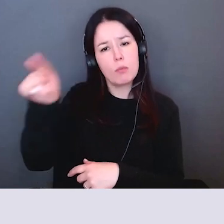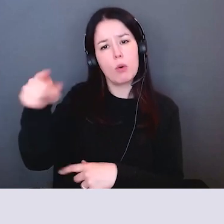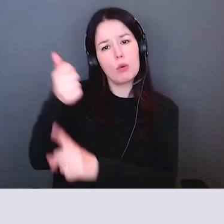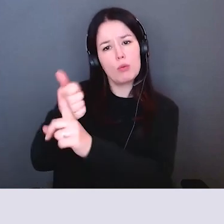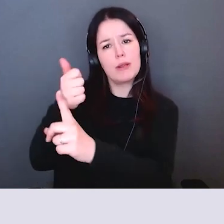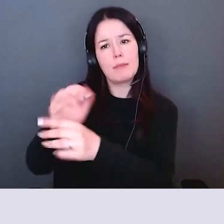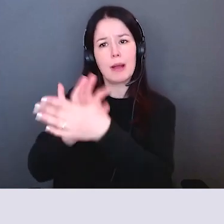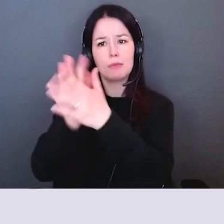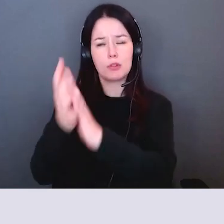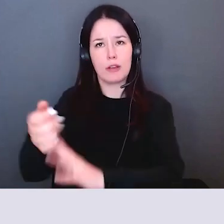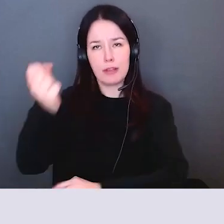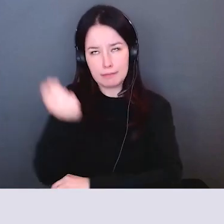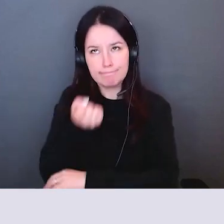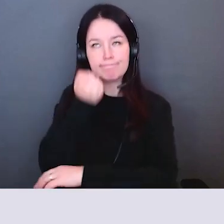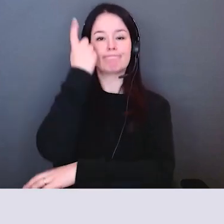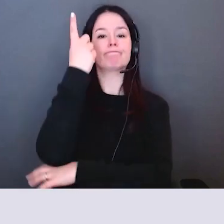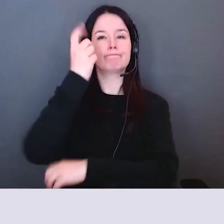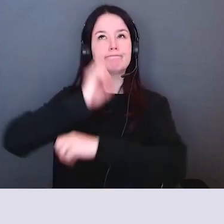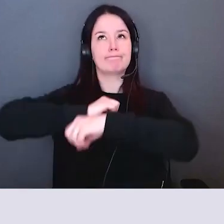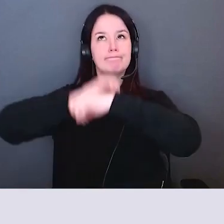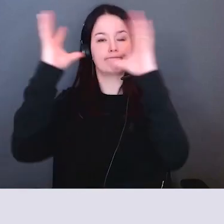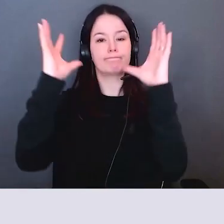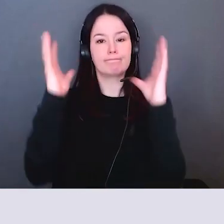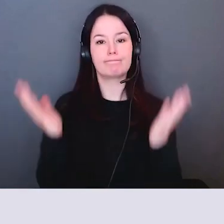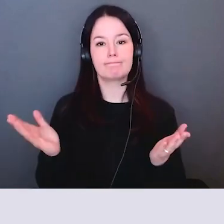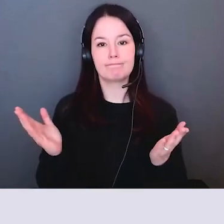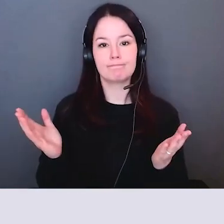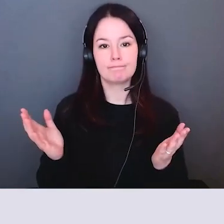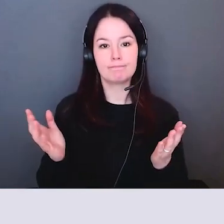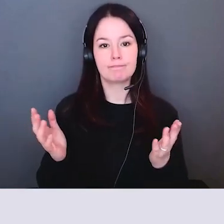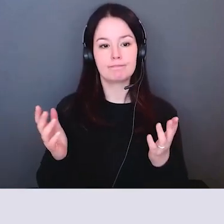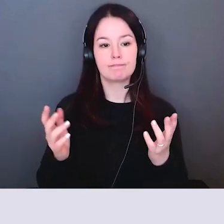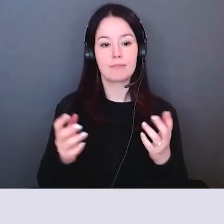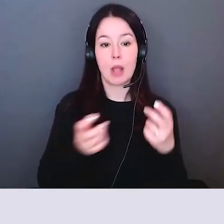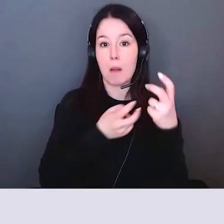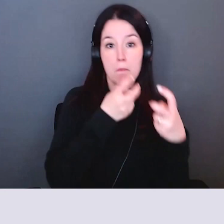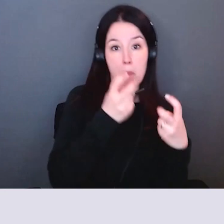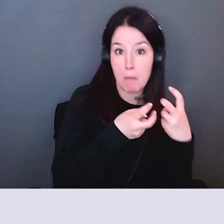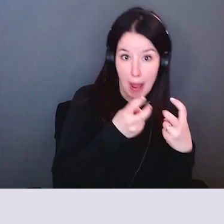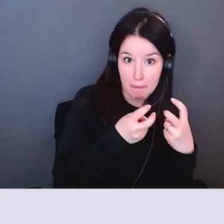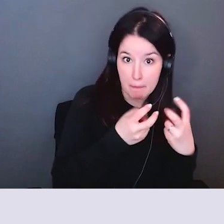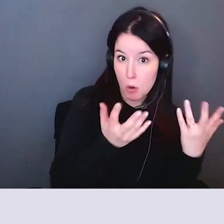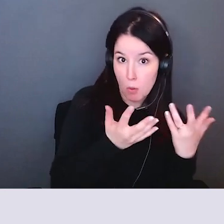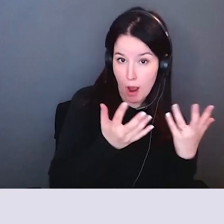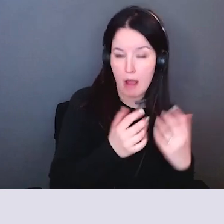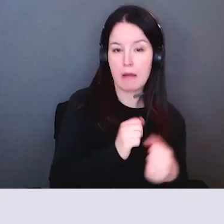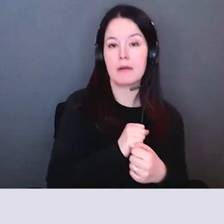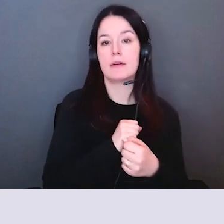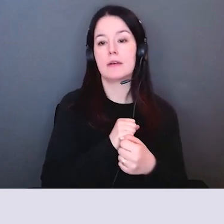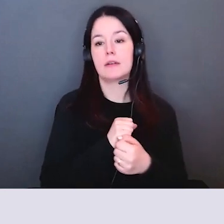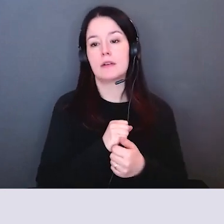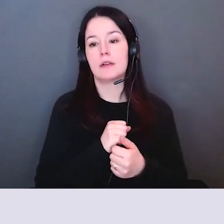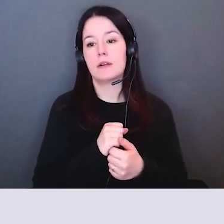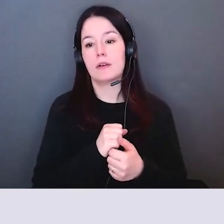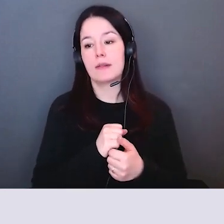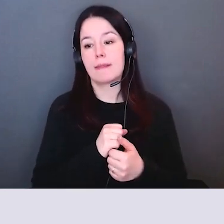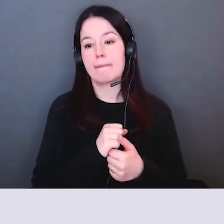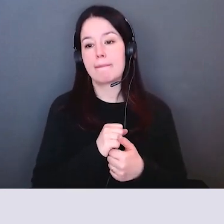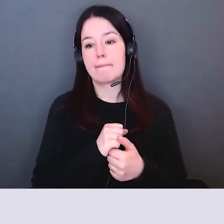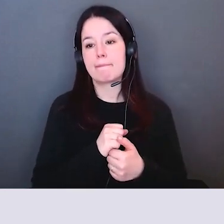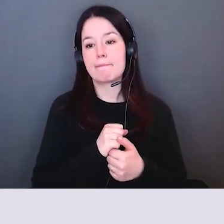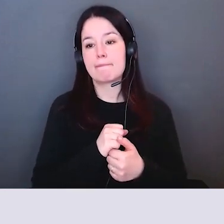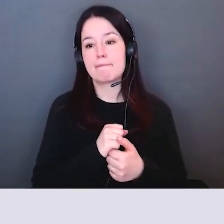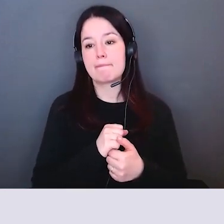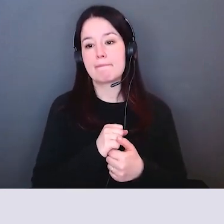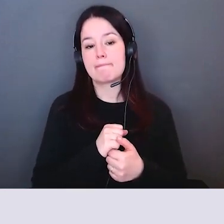théorique ce muscle métaphorique pour que vous vous habituez à faire cela donc la question que